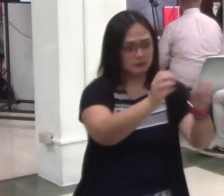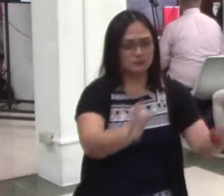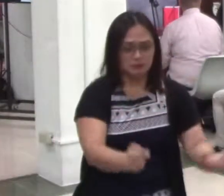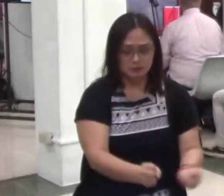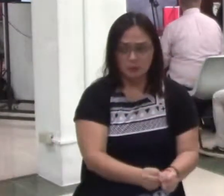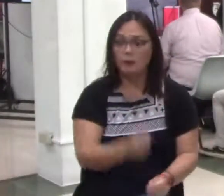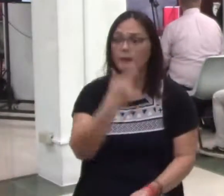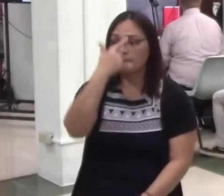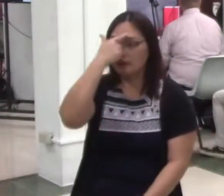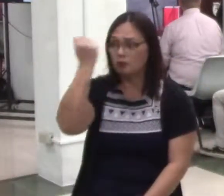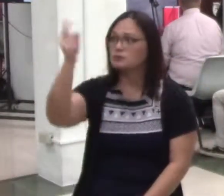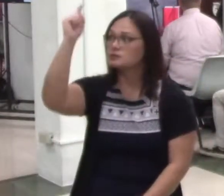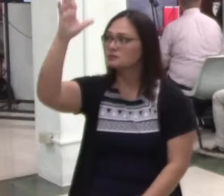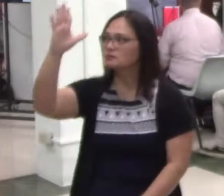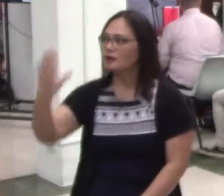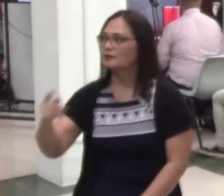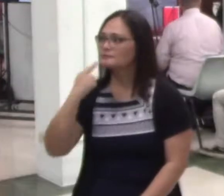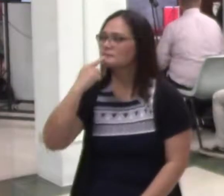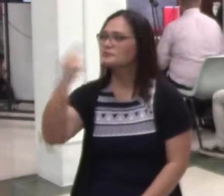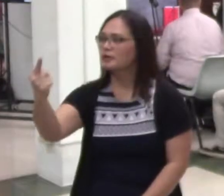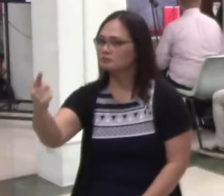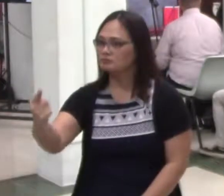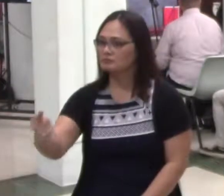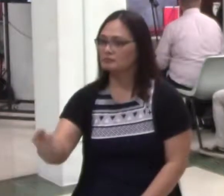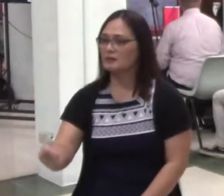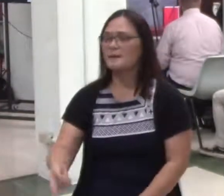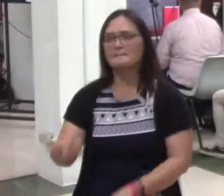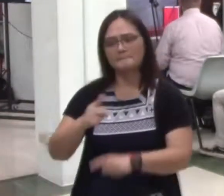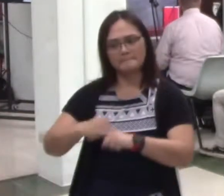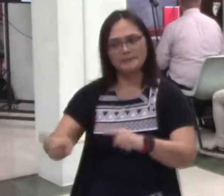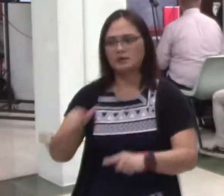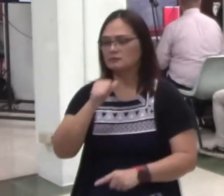Ang sinasabi, kung lahat-lahat ay ibinigay ko na sa iyo,